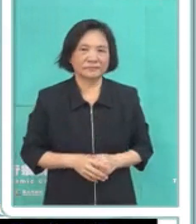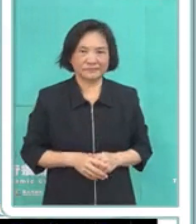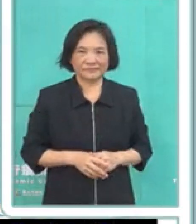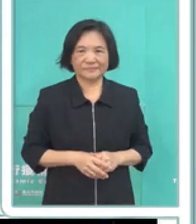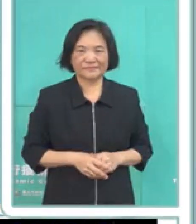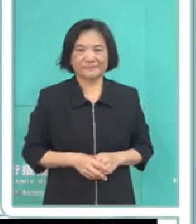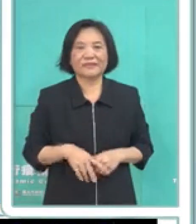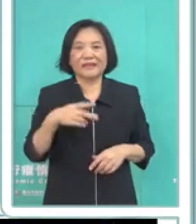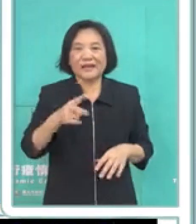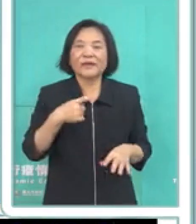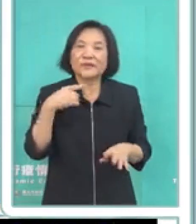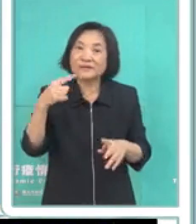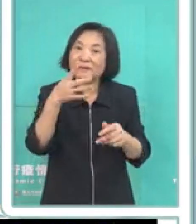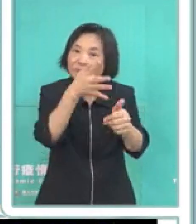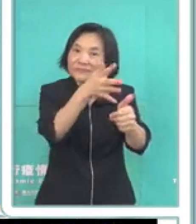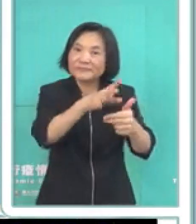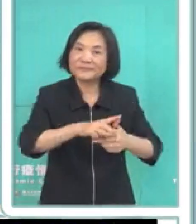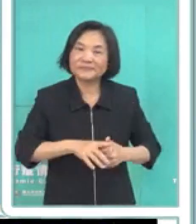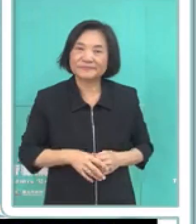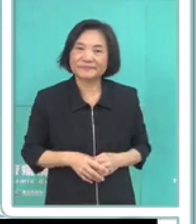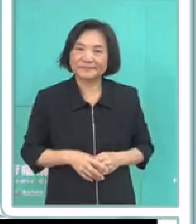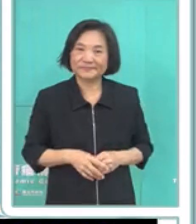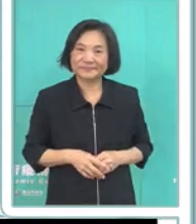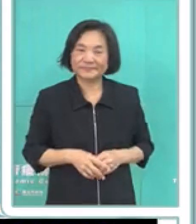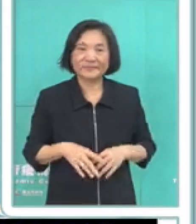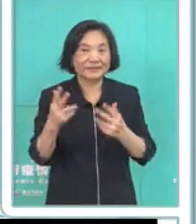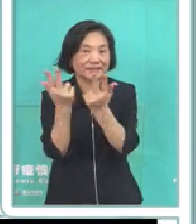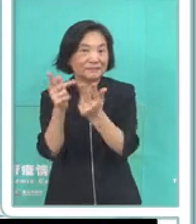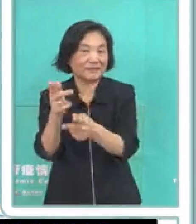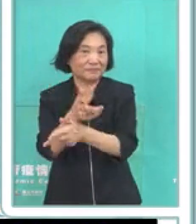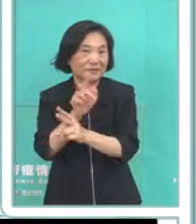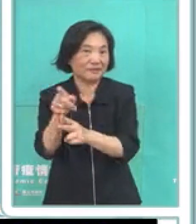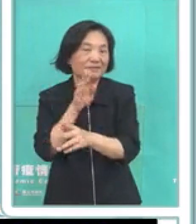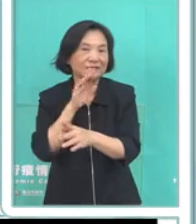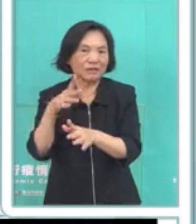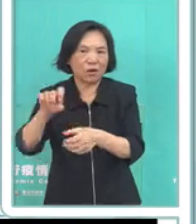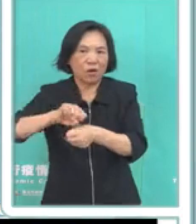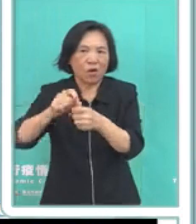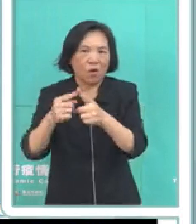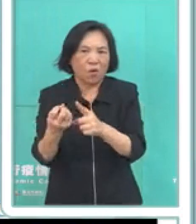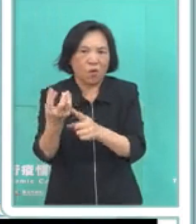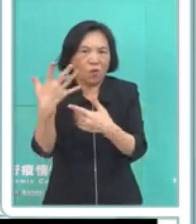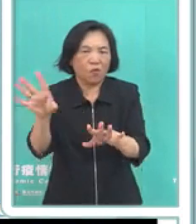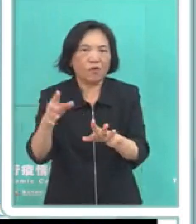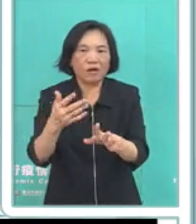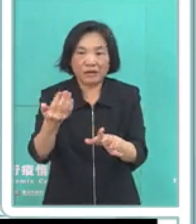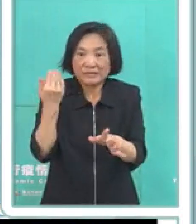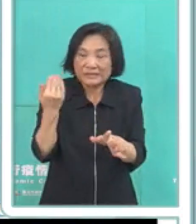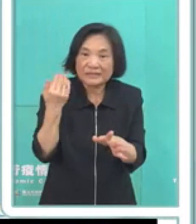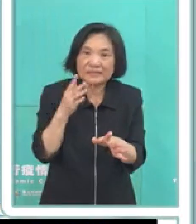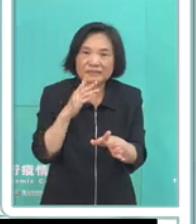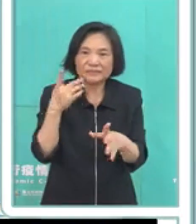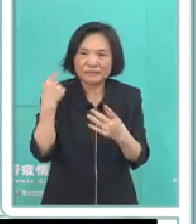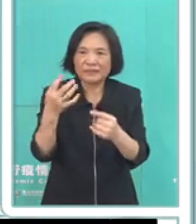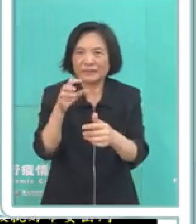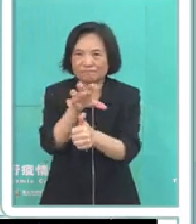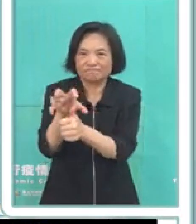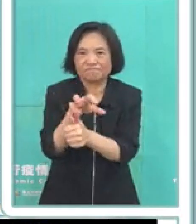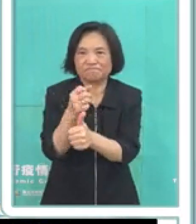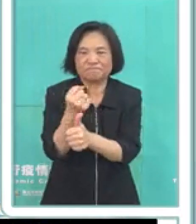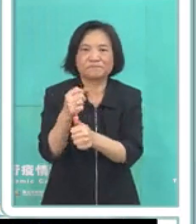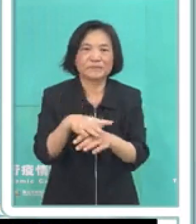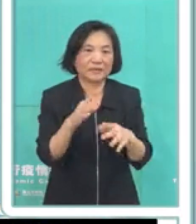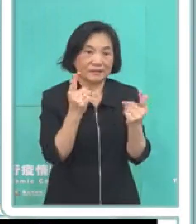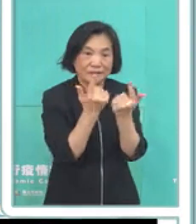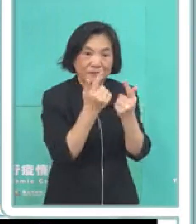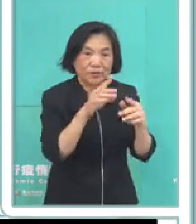這邊也是在其他媒體提問 那目前新北板橋的確診是不斷的擴大 跟日前好不容易控制住疫情